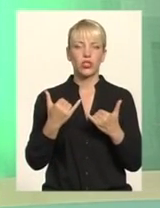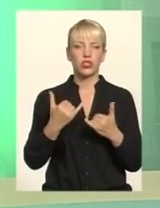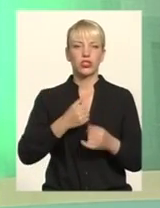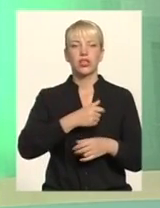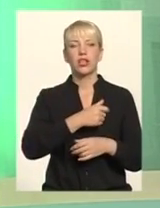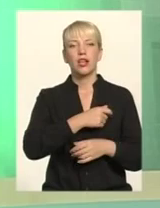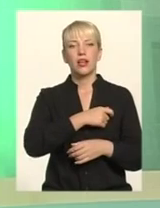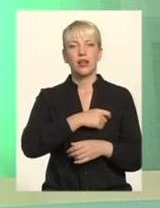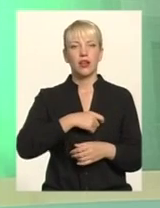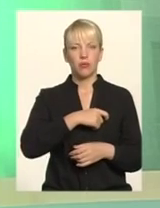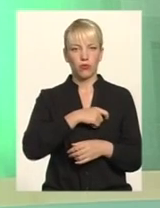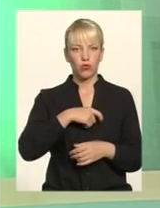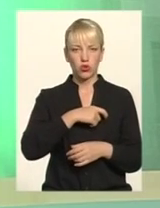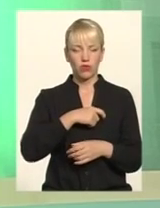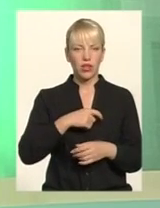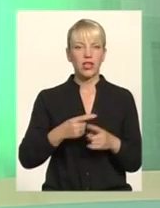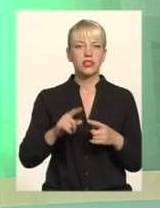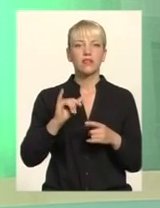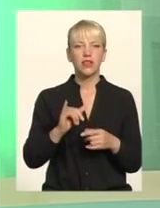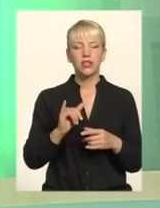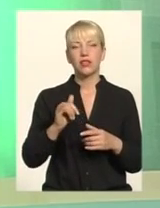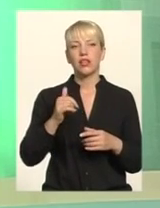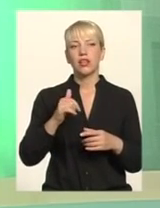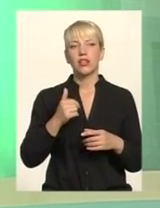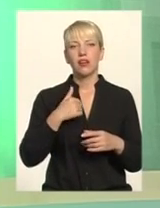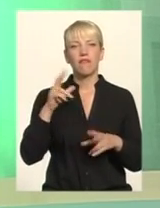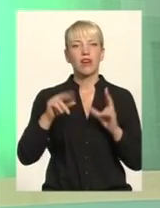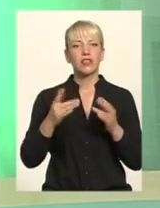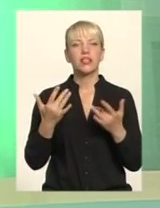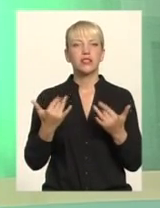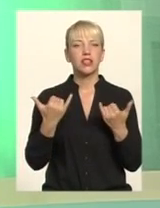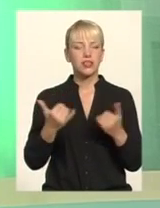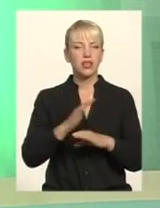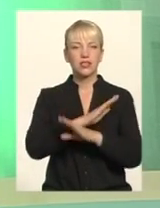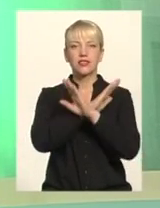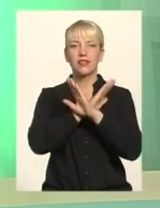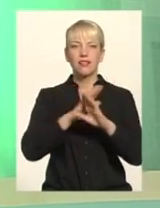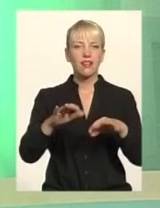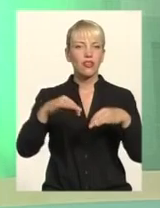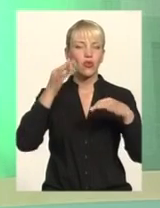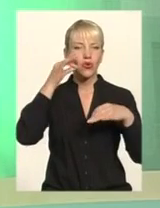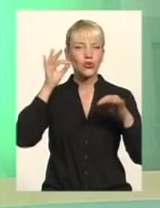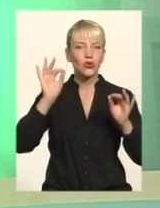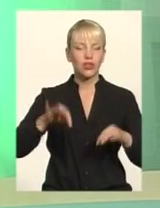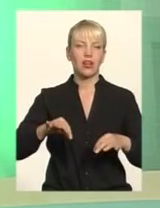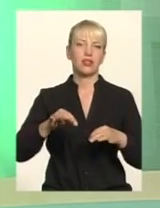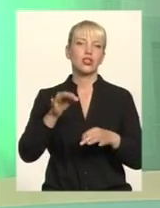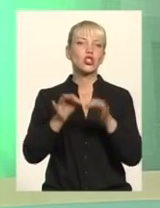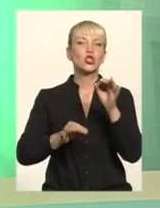я вважаю, що настільки, наскільки зараз недосконали судді в нас, судова система